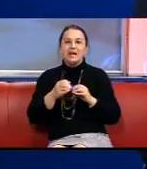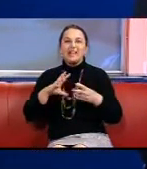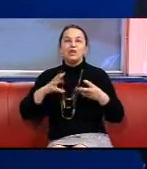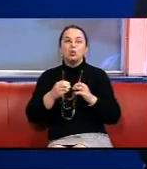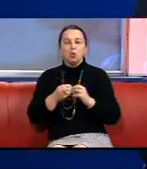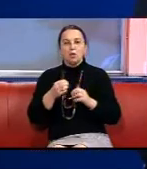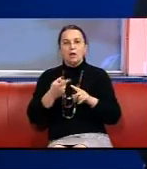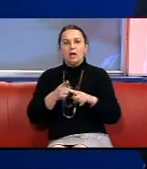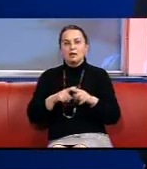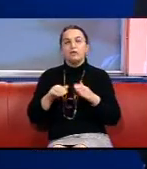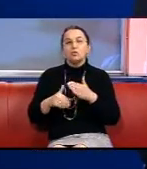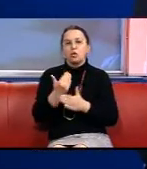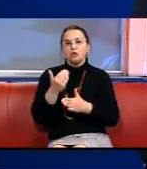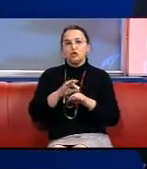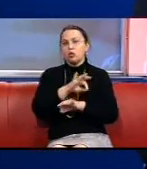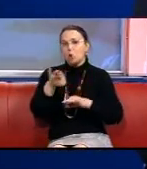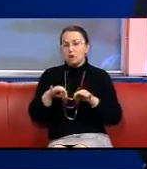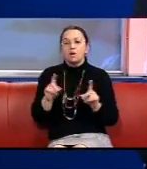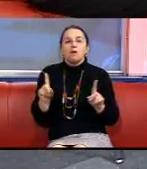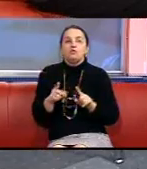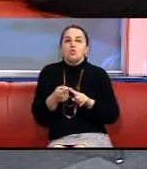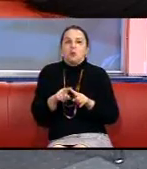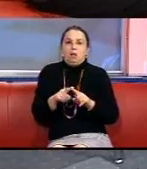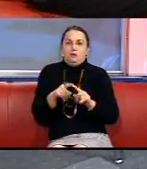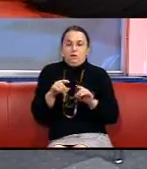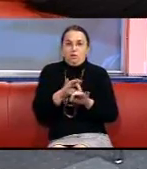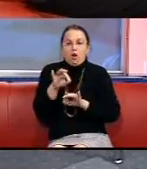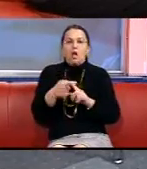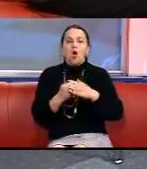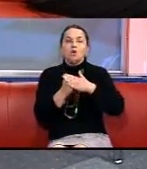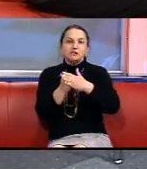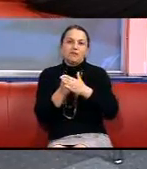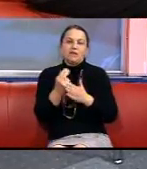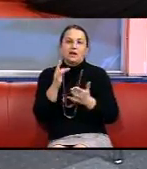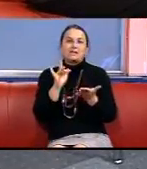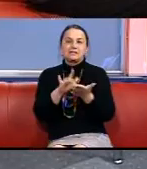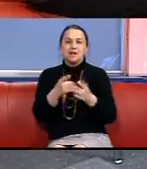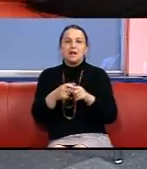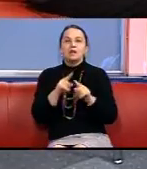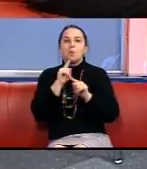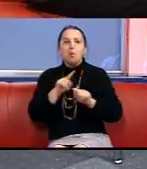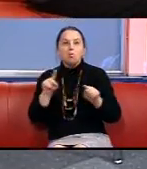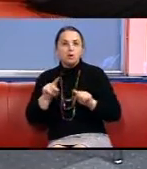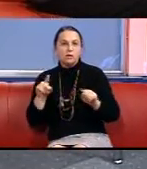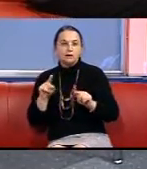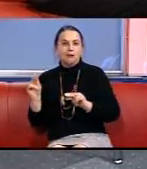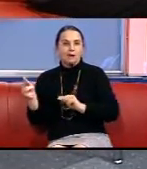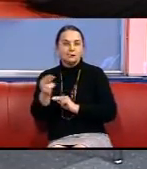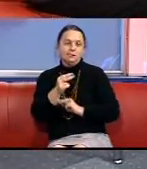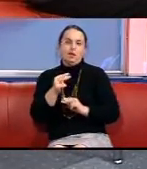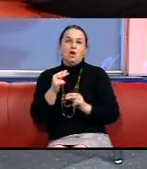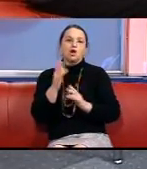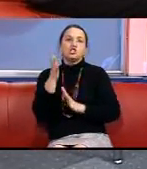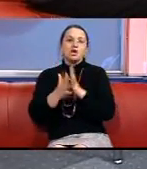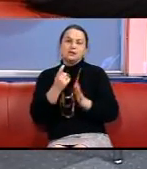інновационного проєкта В чому він заключається? Його основна цель – це популяризация жестового язка Почему ми